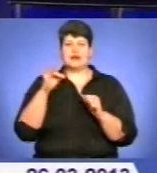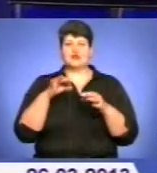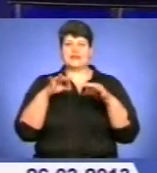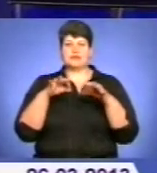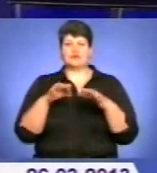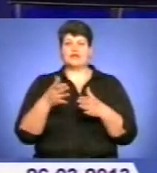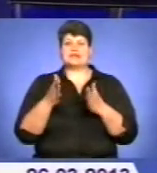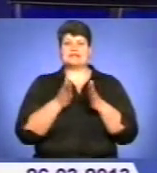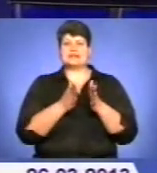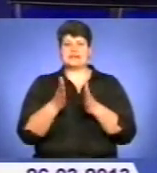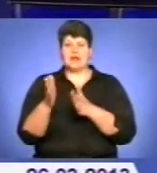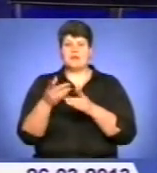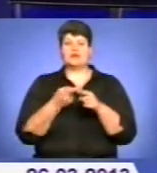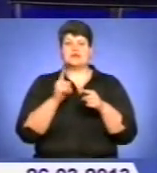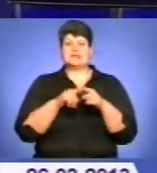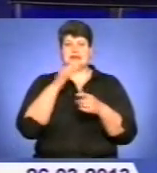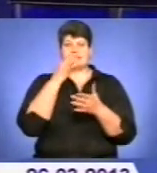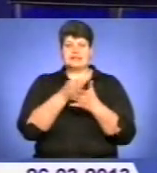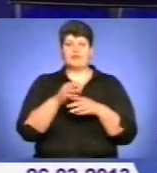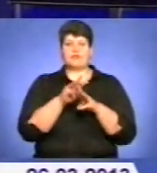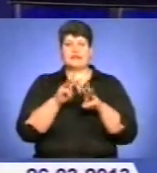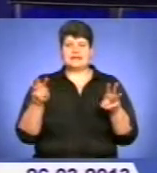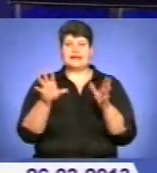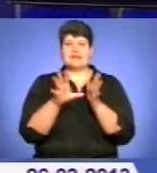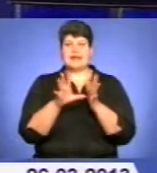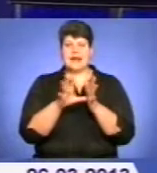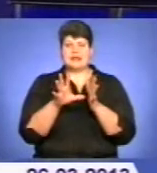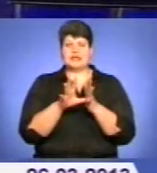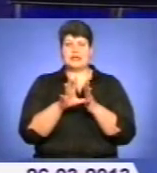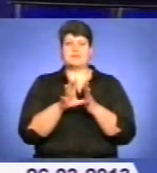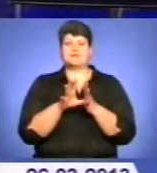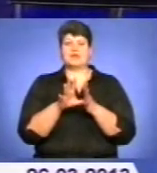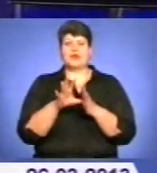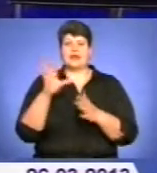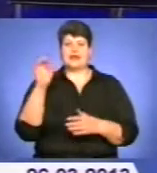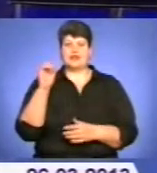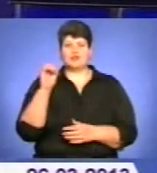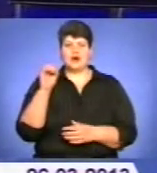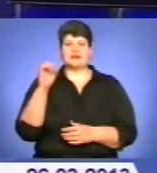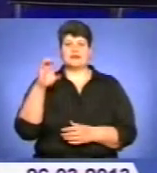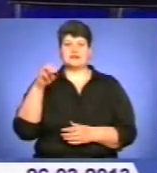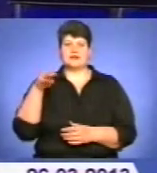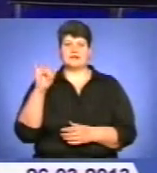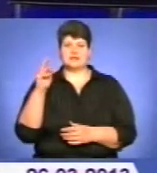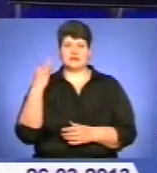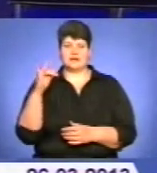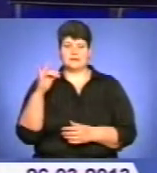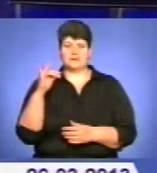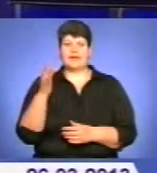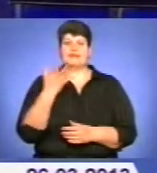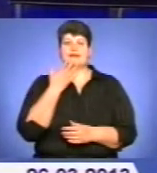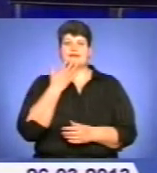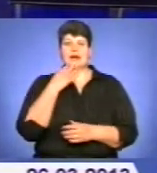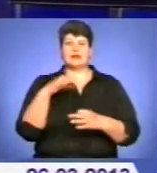системою. Про це заявив міністр енергетики та вугільної промисловості Едуард Ставицький. Національний